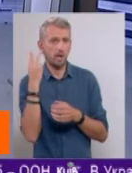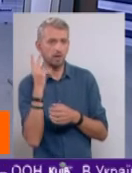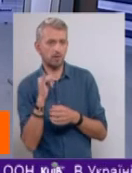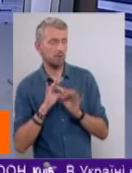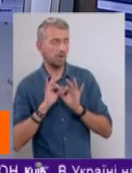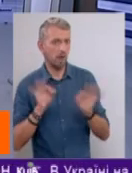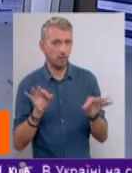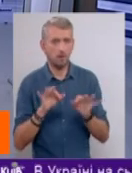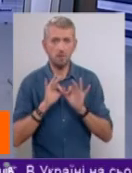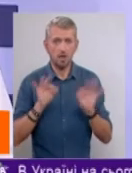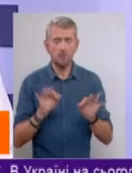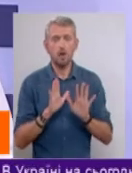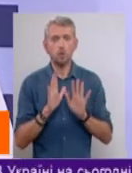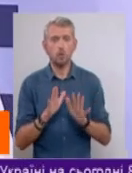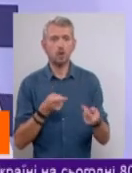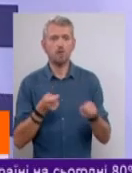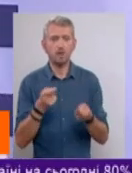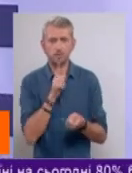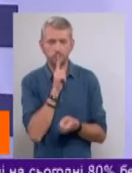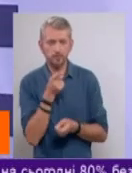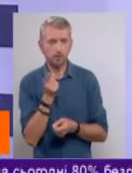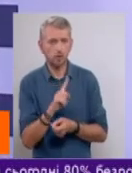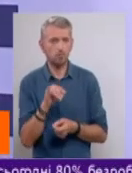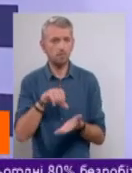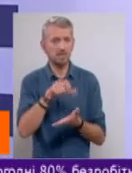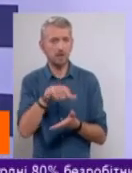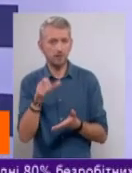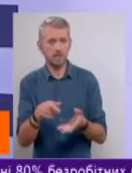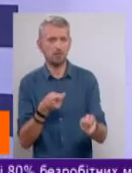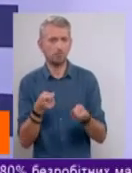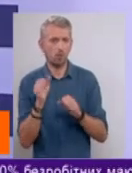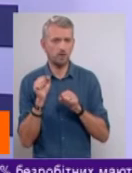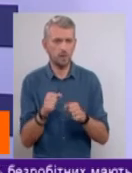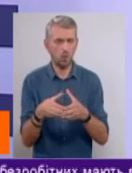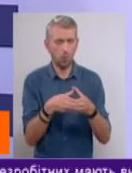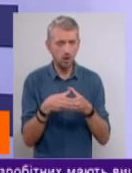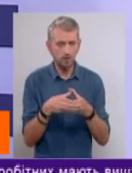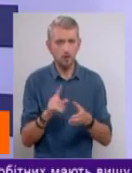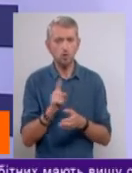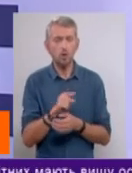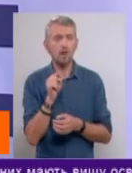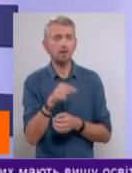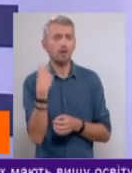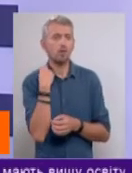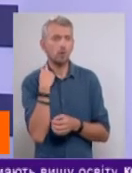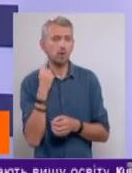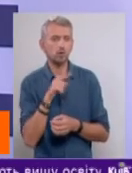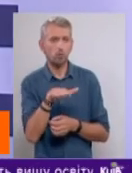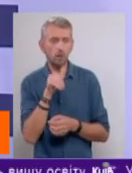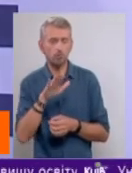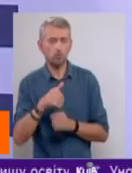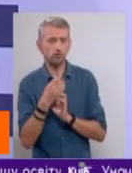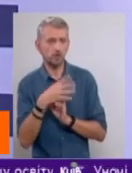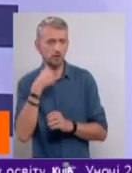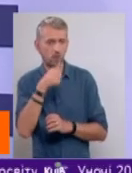Прекрасно. Це прекрасно. Тільки власть умалчивает о том, і представители провласної коалиції умалчивають о том, що це те долги, які бралися вже після 2014